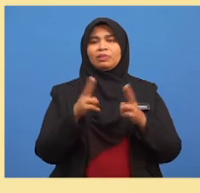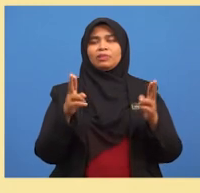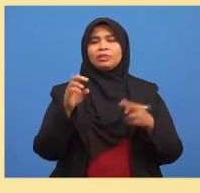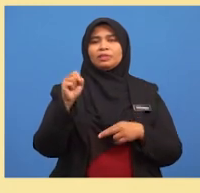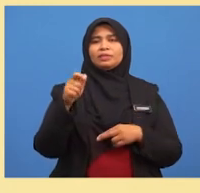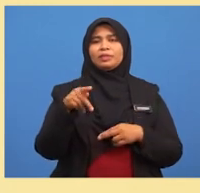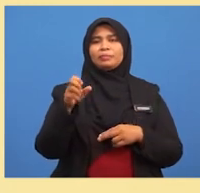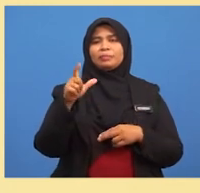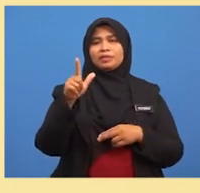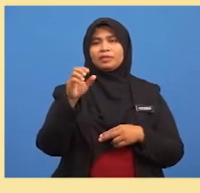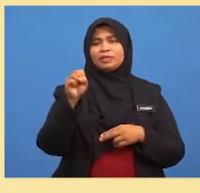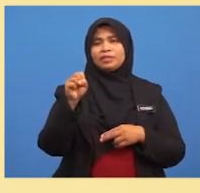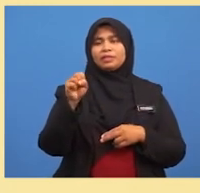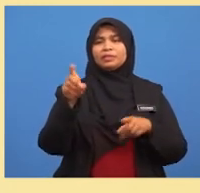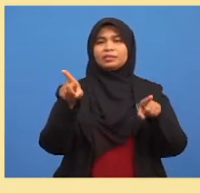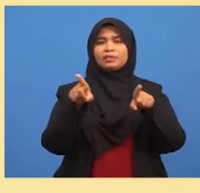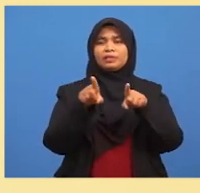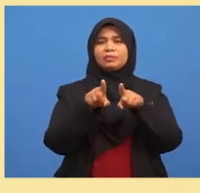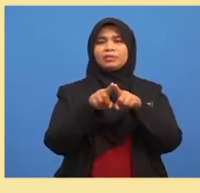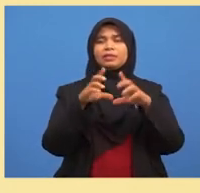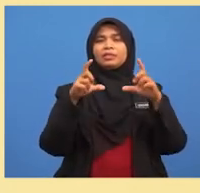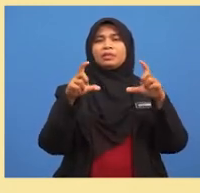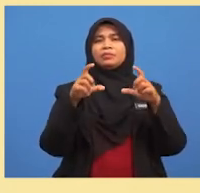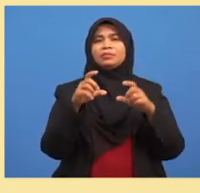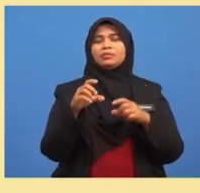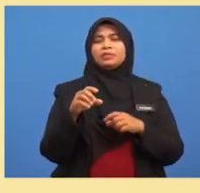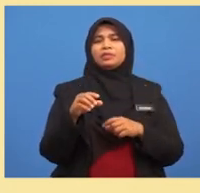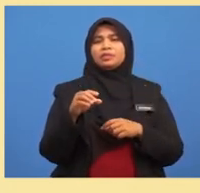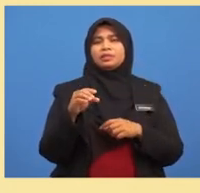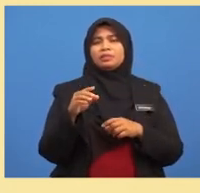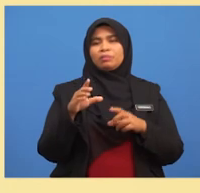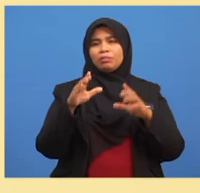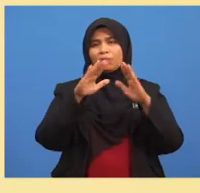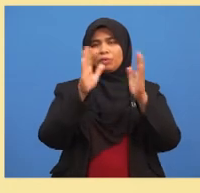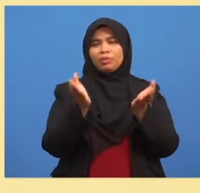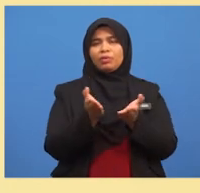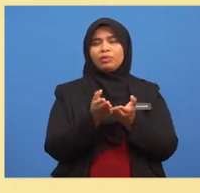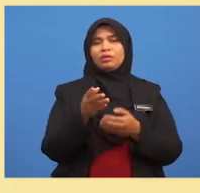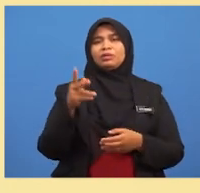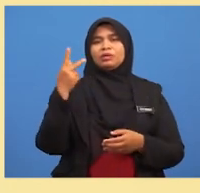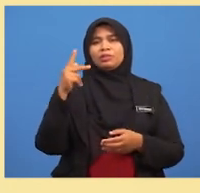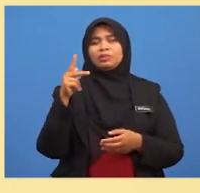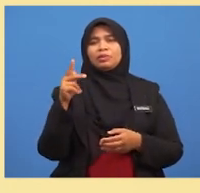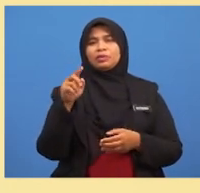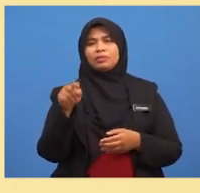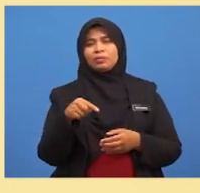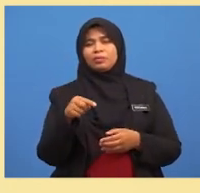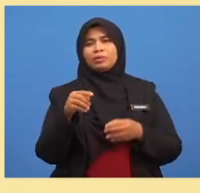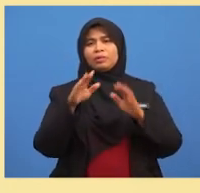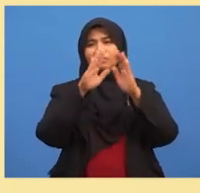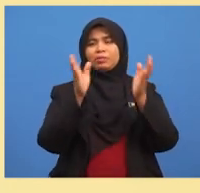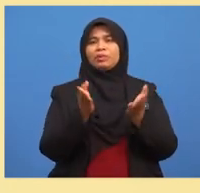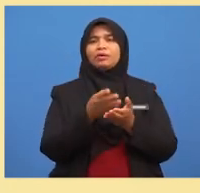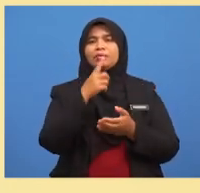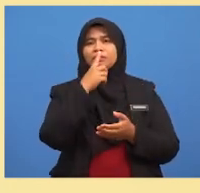S sama dengan dalam kurungan set bola kuning, koma bola merah,